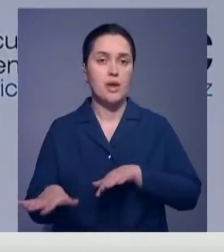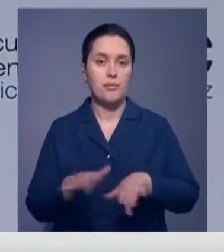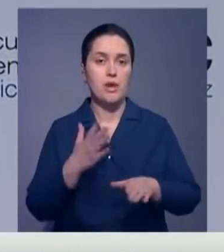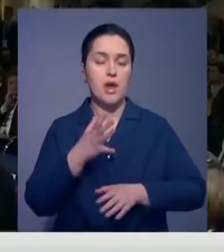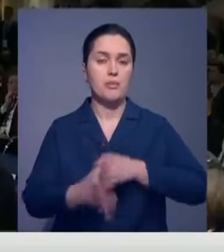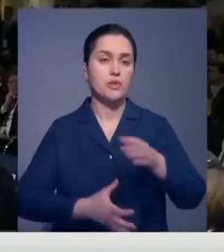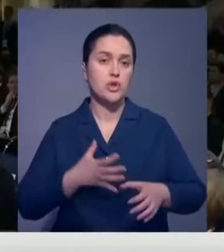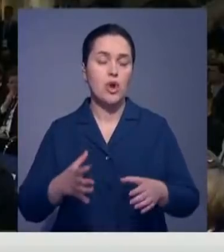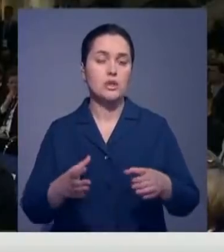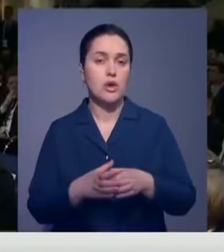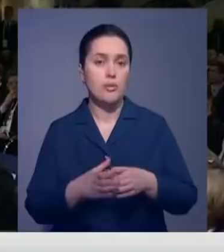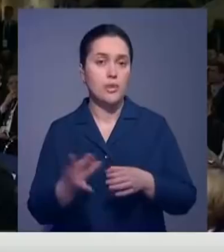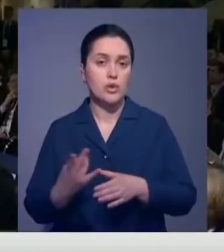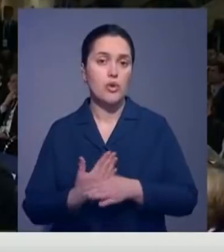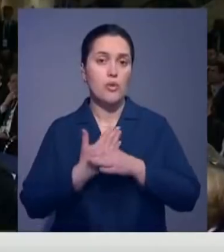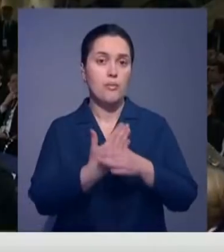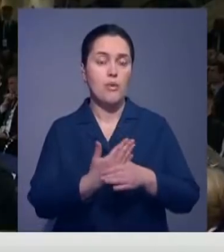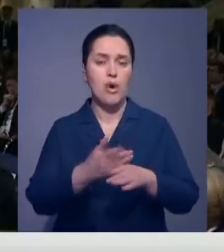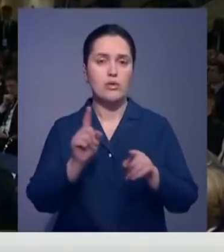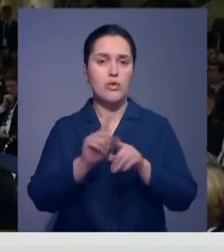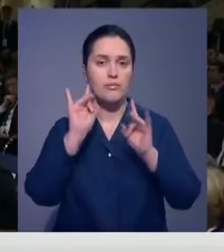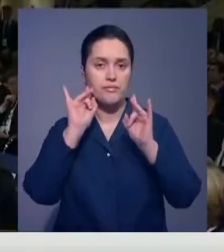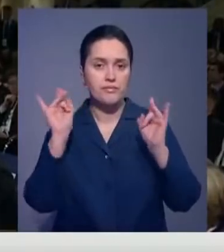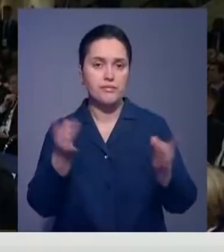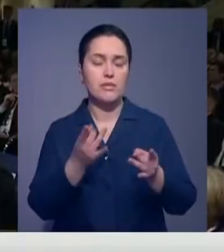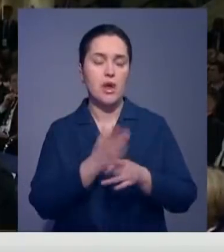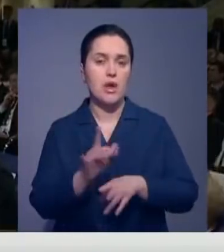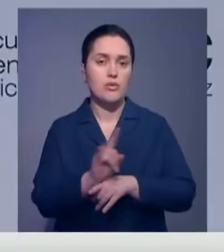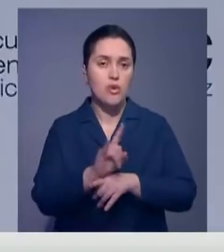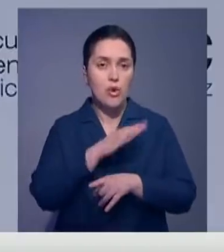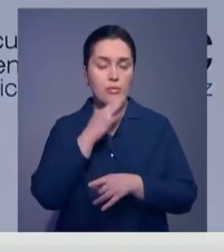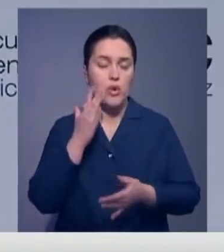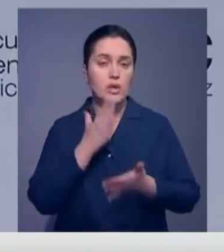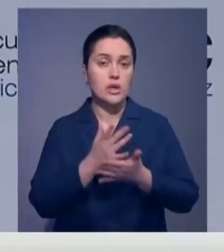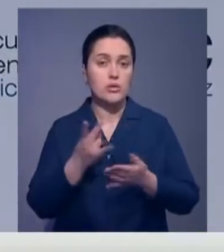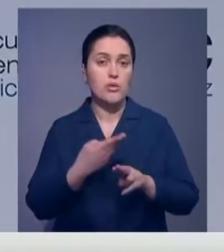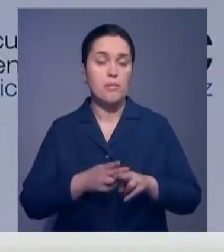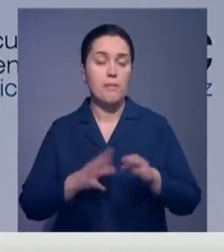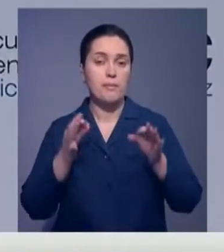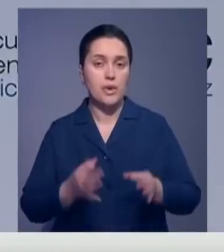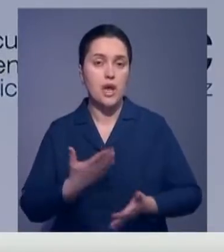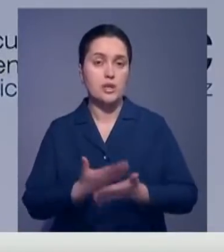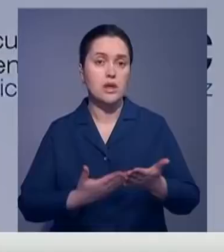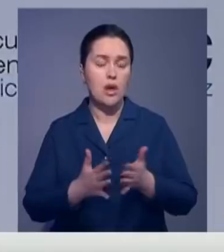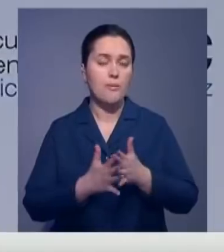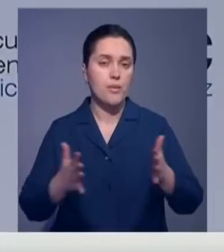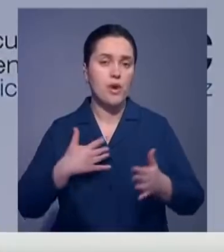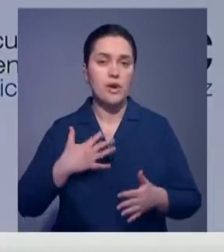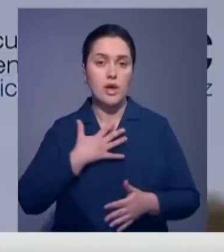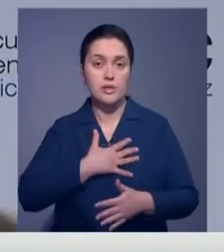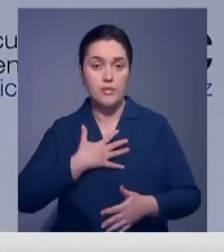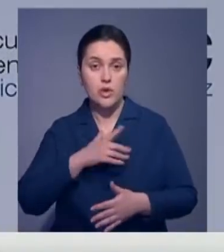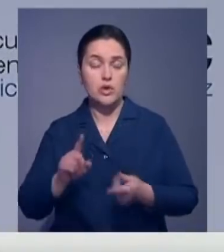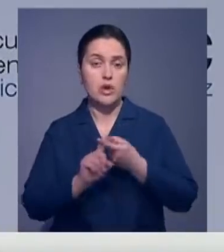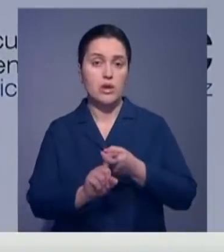международного сообщества и уровнем слухов и дезинформации по коронавирусу. Однако больше всего мы обеспокоены тем, что